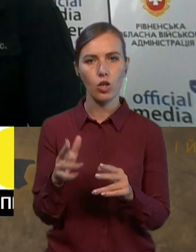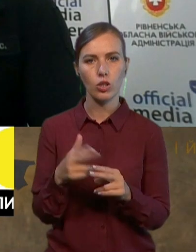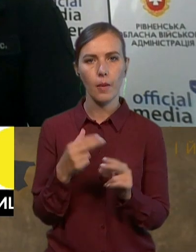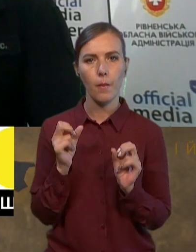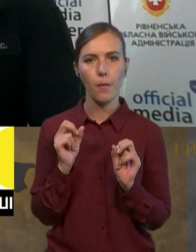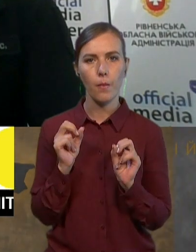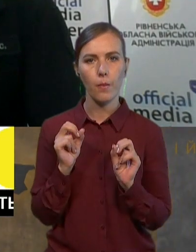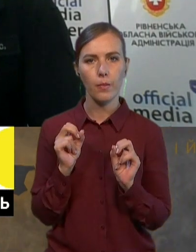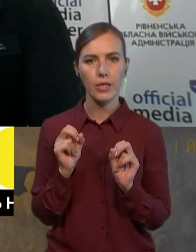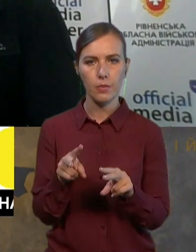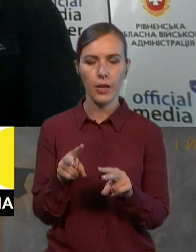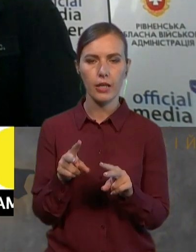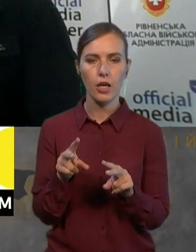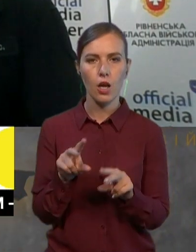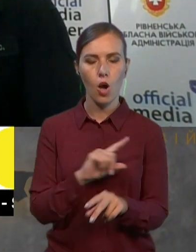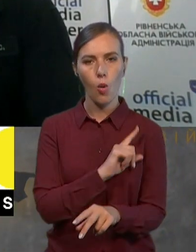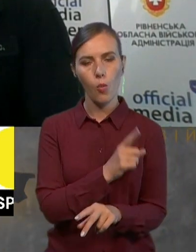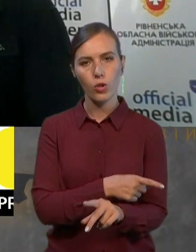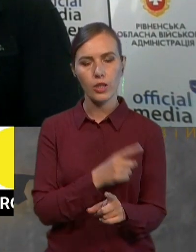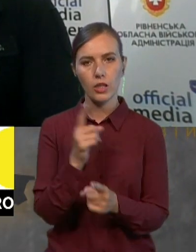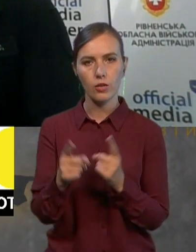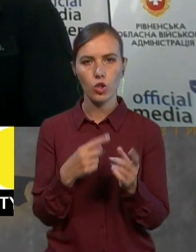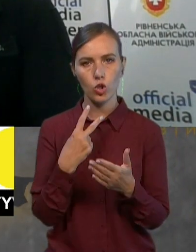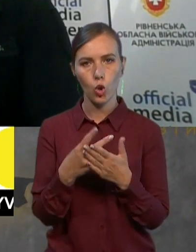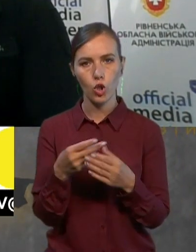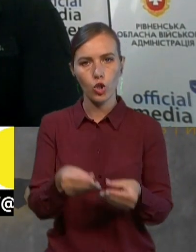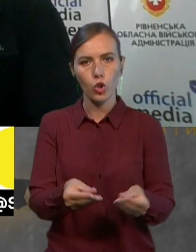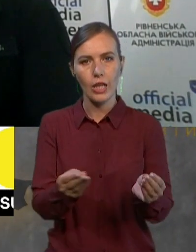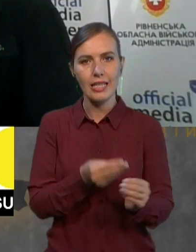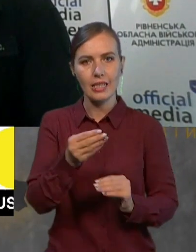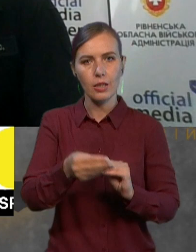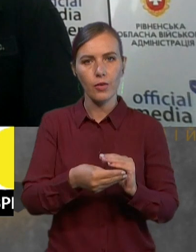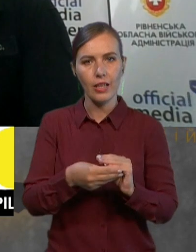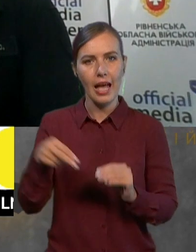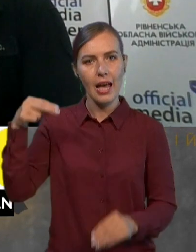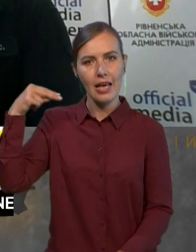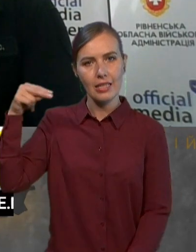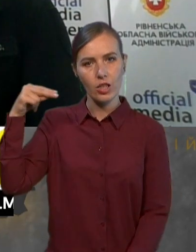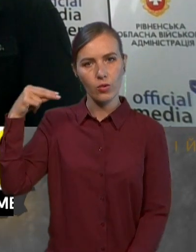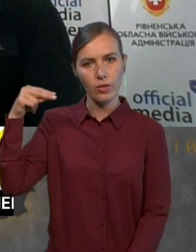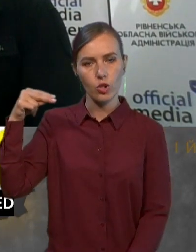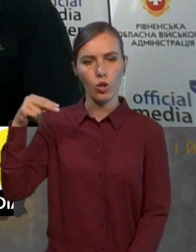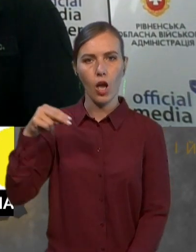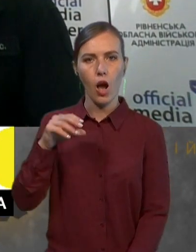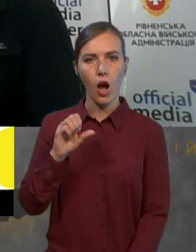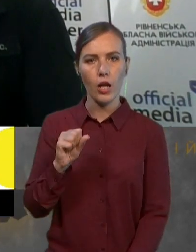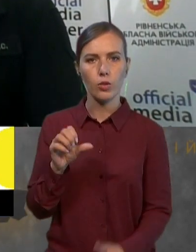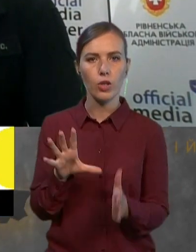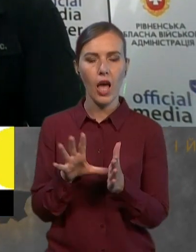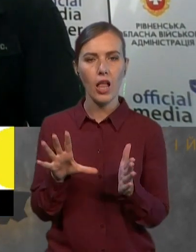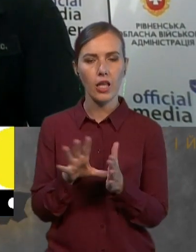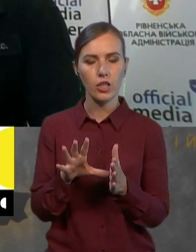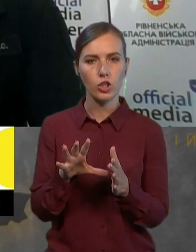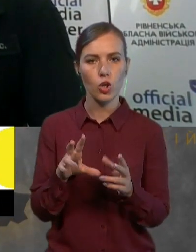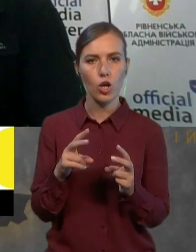змінили з огляду на замінування Запорізької атомної електростанції? Це питання